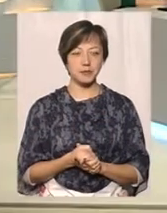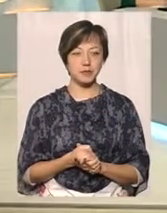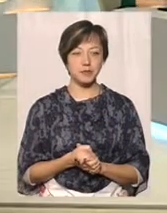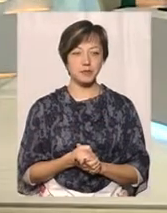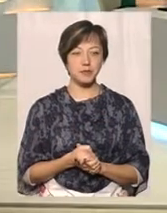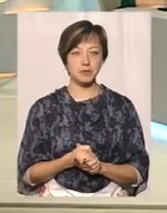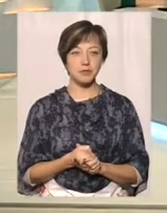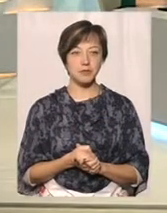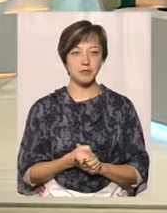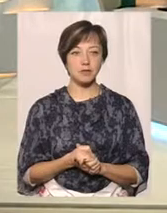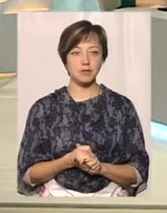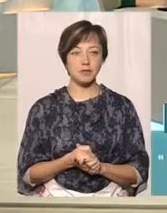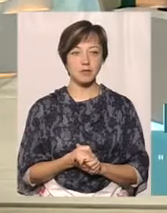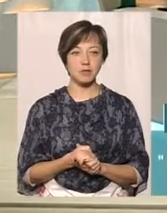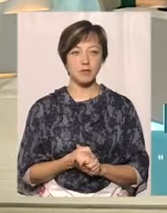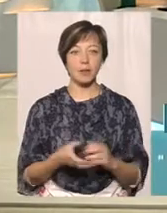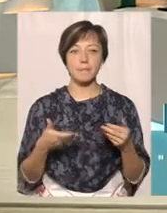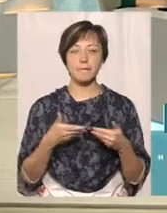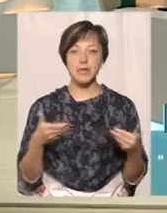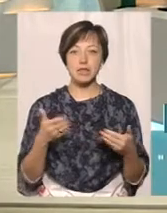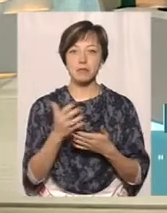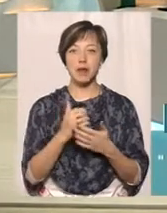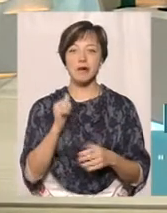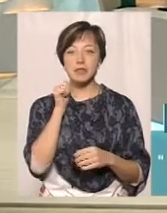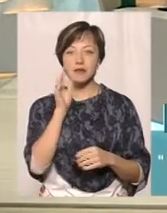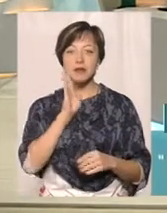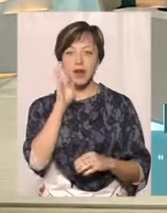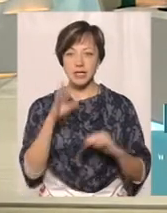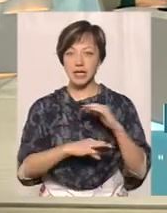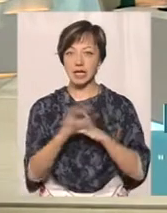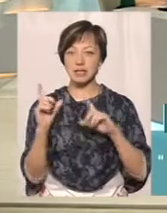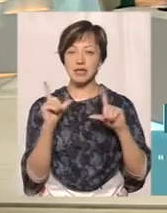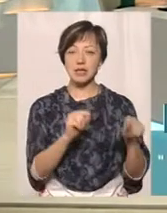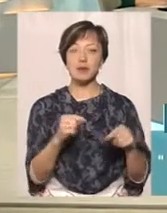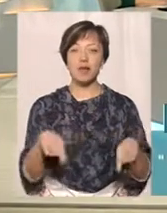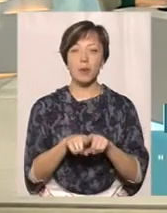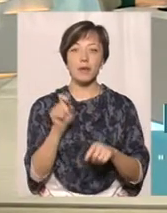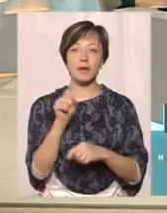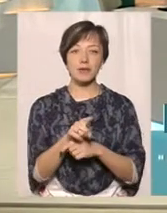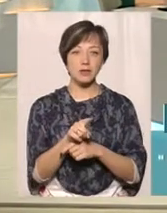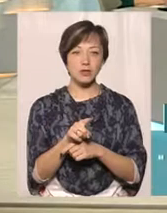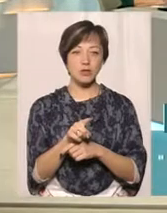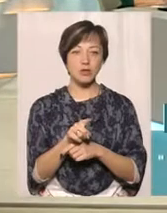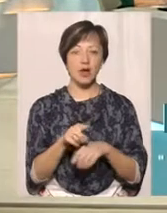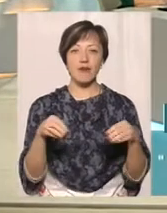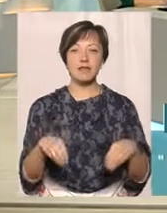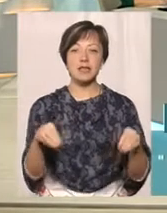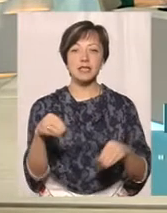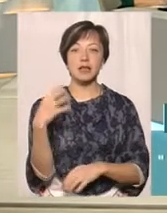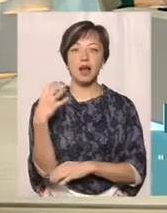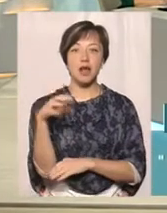От ми збираємось завтра вранці на схід. Ми їдемо з такою місією висадити калину,